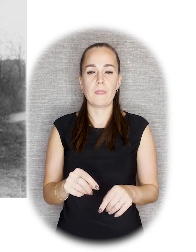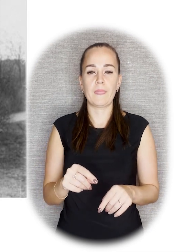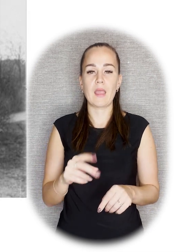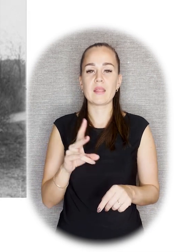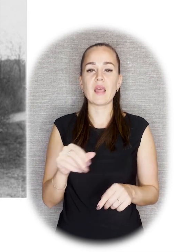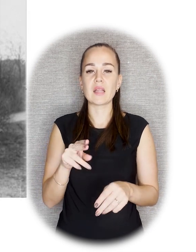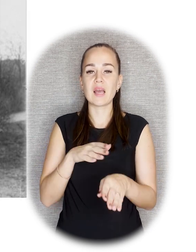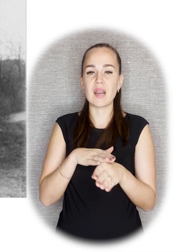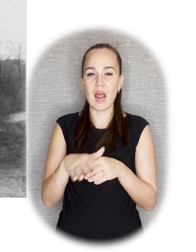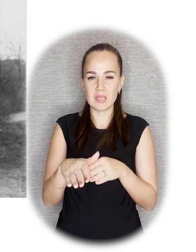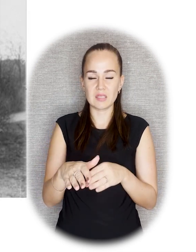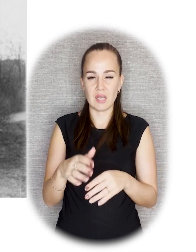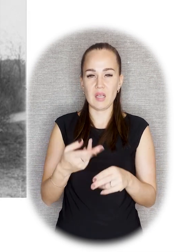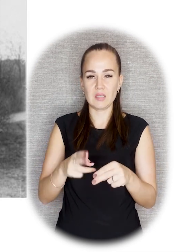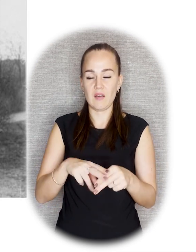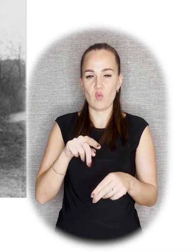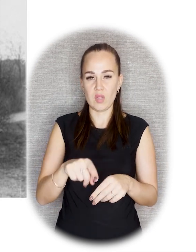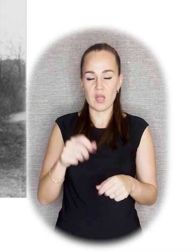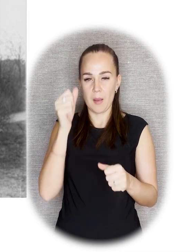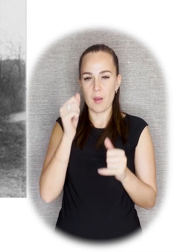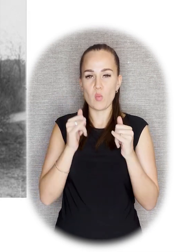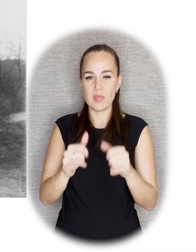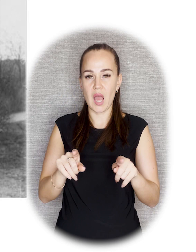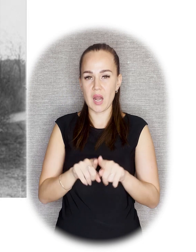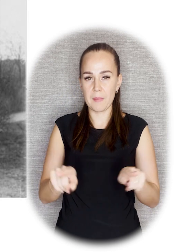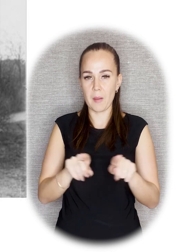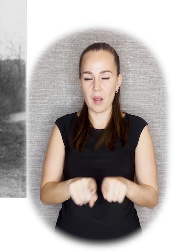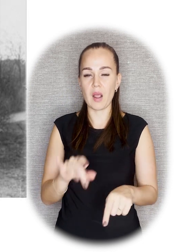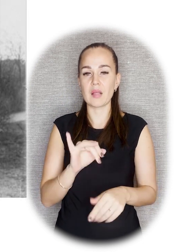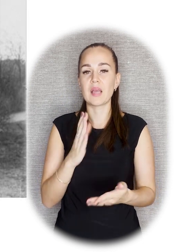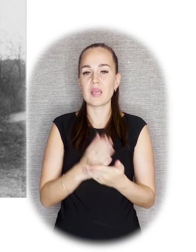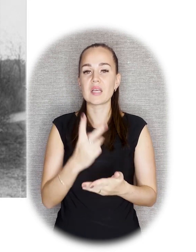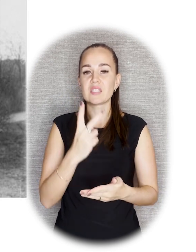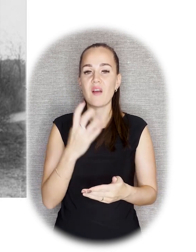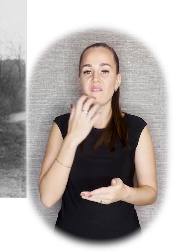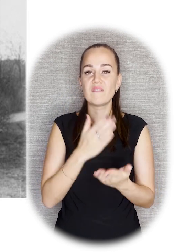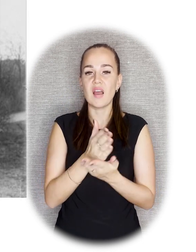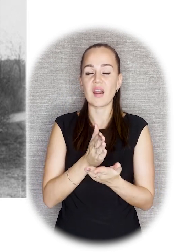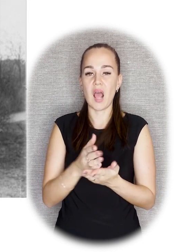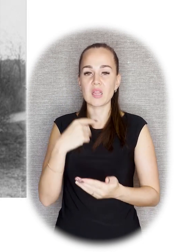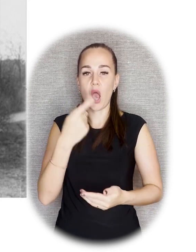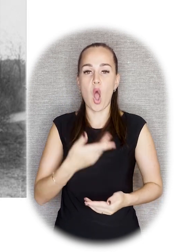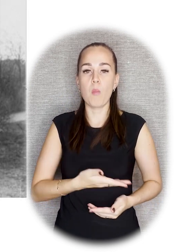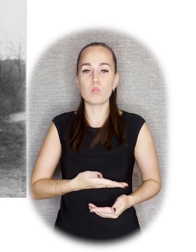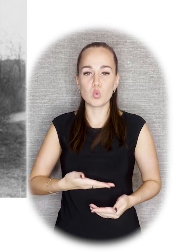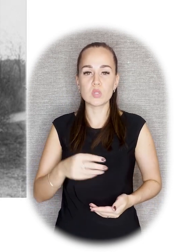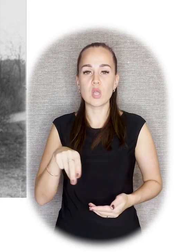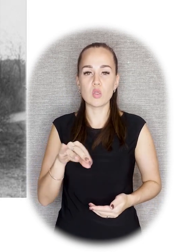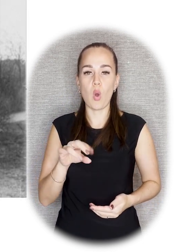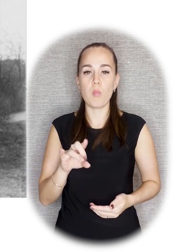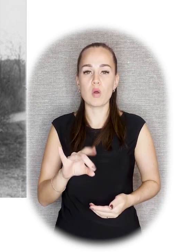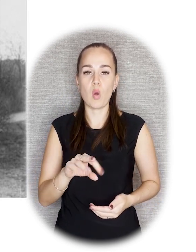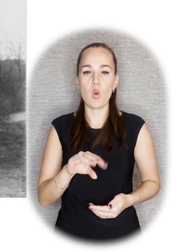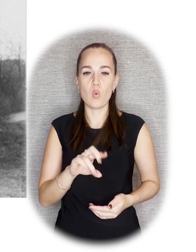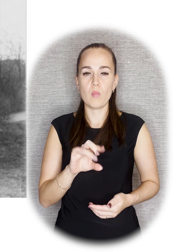работать над реализацией Ленинского плана монументальной пропаганды. Мы с вами видим два варианта бюста Добролюбова. Один, который был